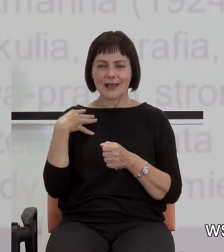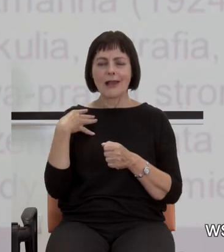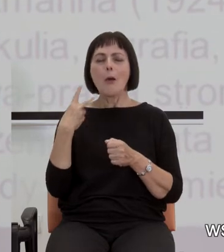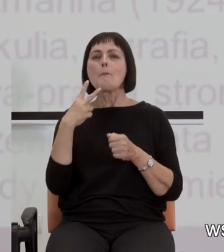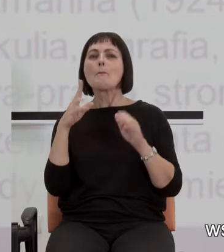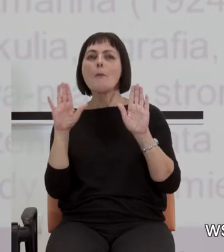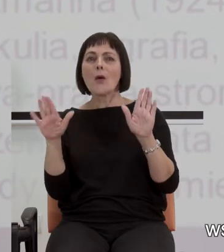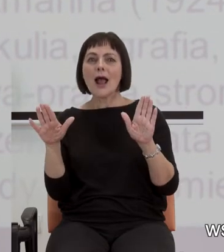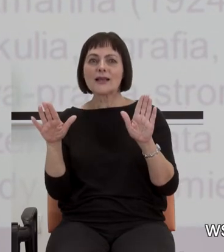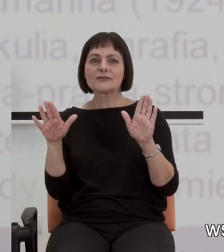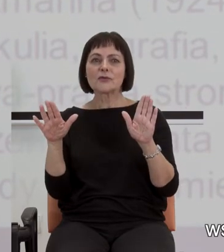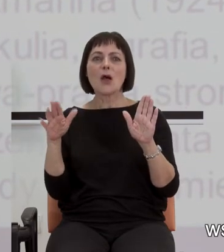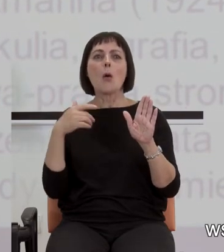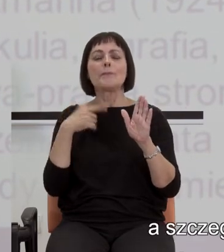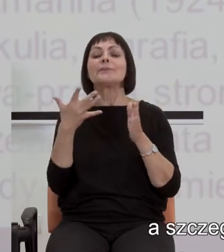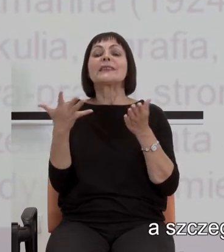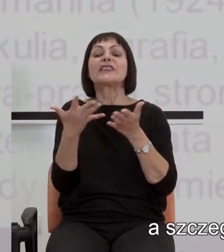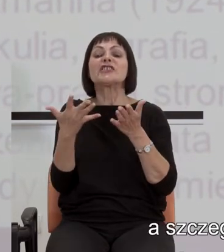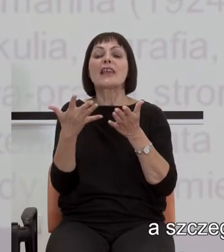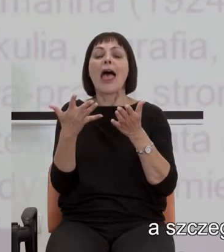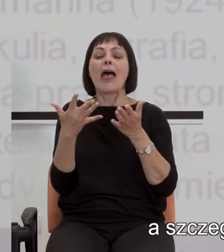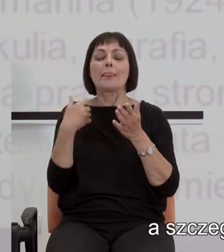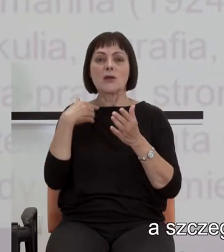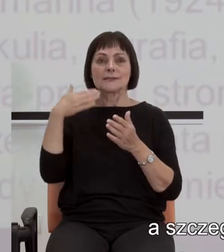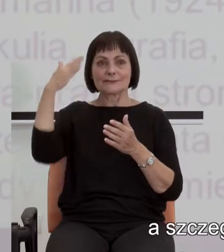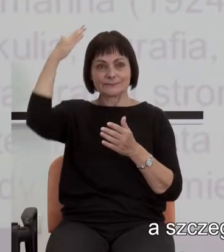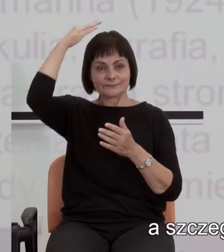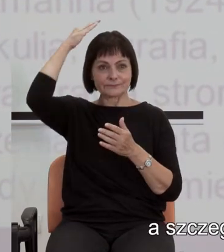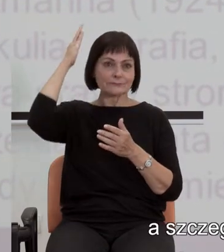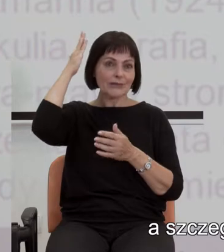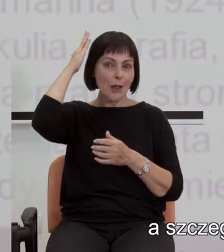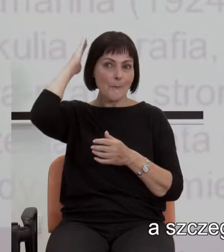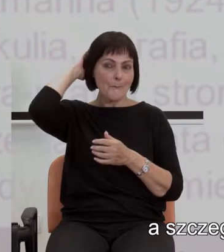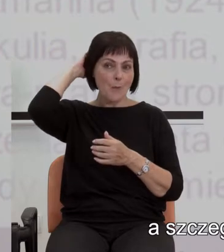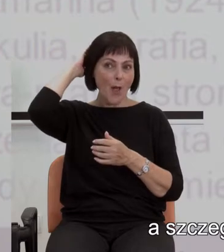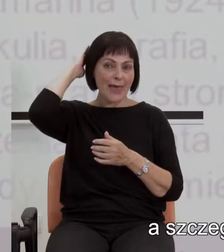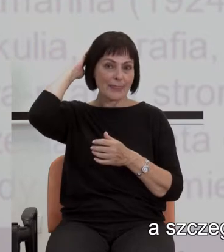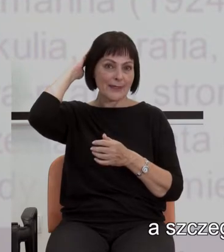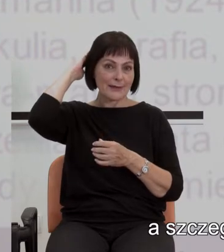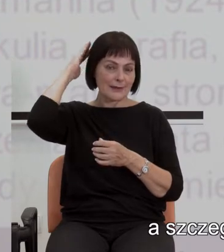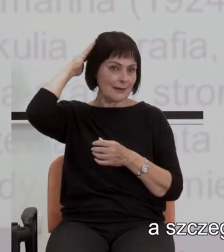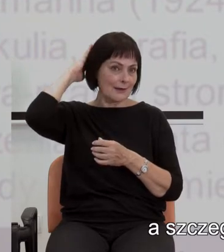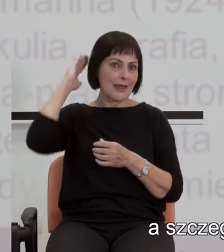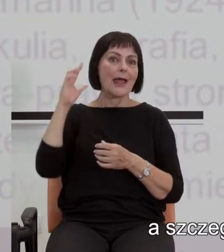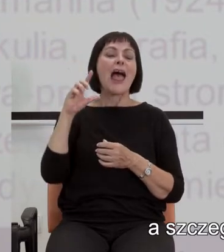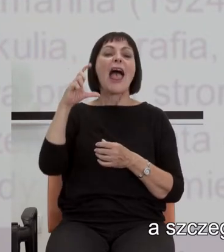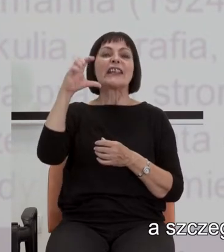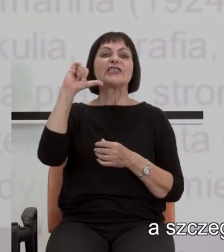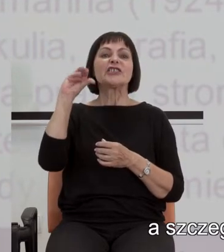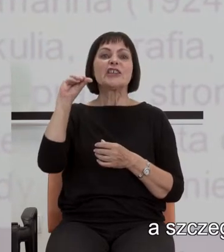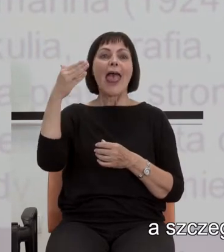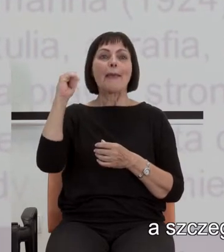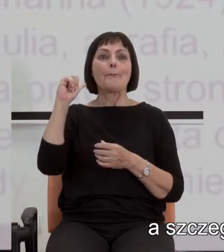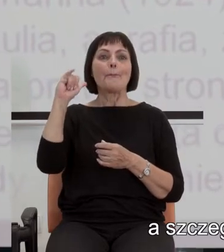taką możliwą lokalizację. Jest to płat ciemieniowy, a szczególnie tak zwana bruzda